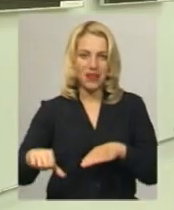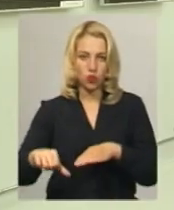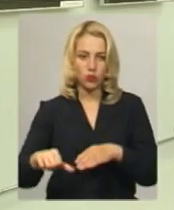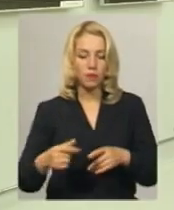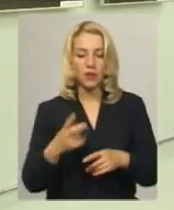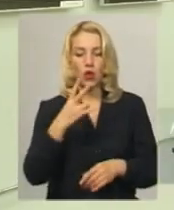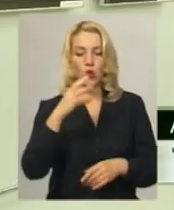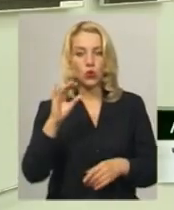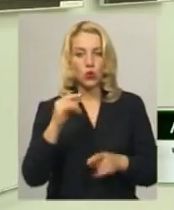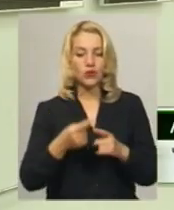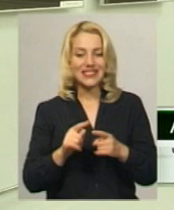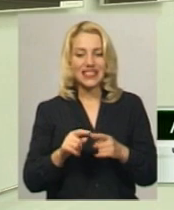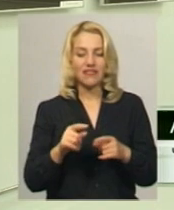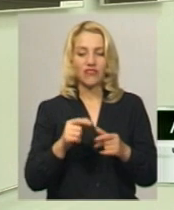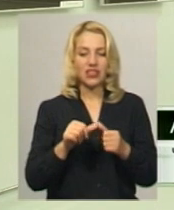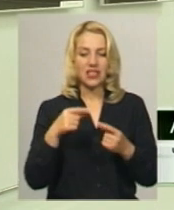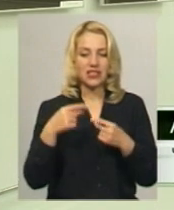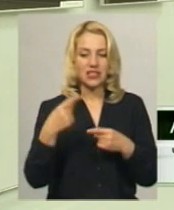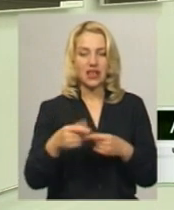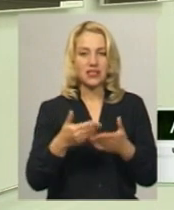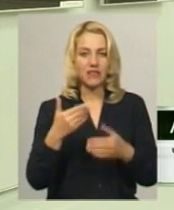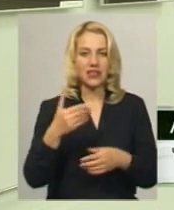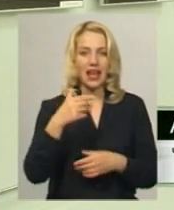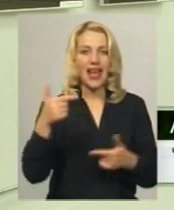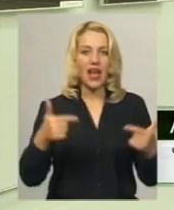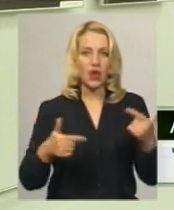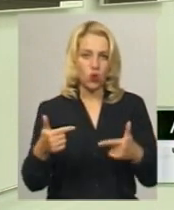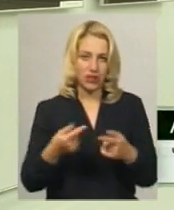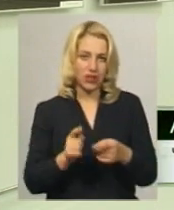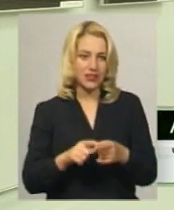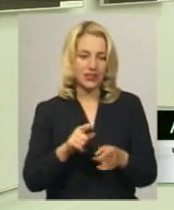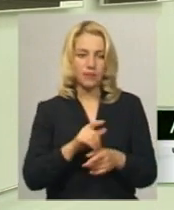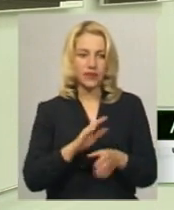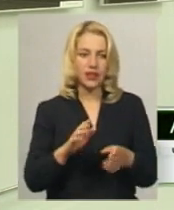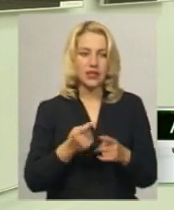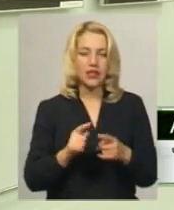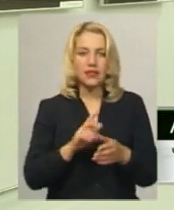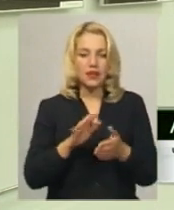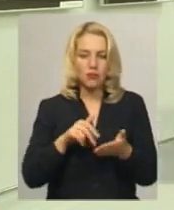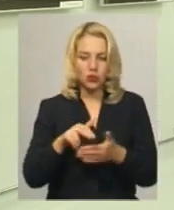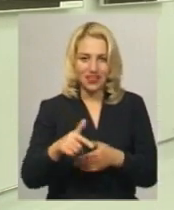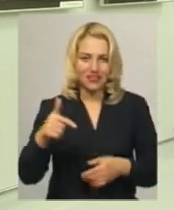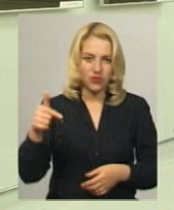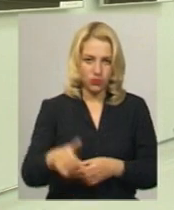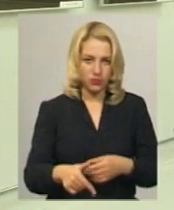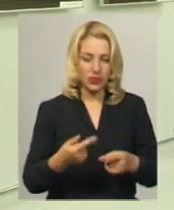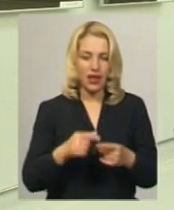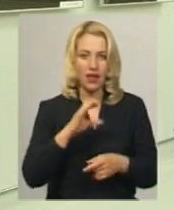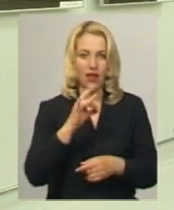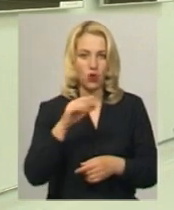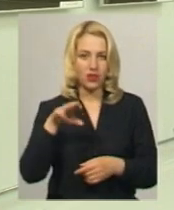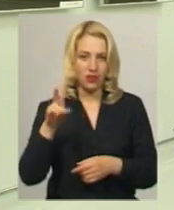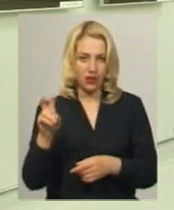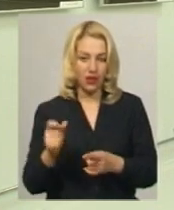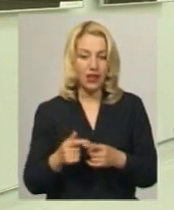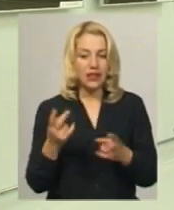Стиль ню дуже відрізняється від стилю еротичної фотографії. Ось з цим – не перейти цей рубіш, який називається еротикою. Взагалі в стилі ню